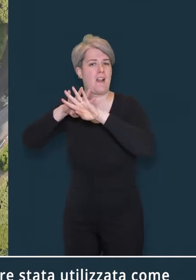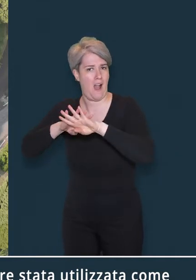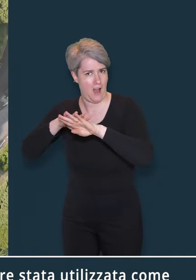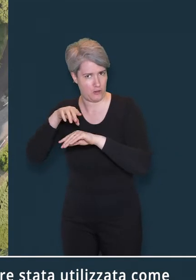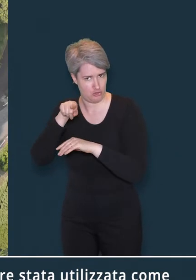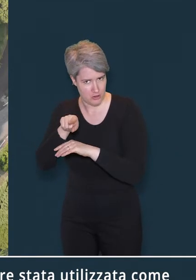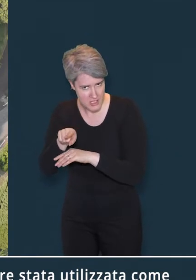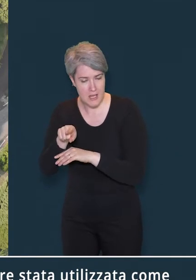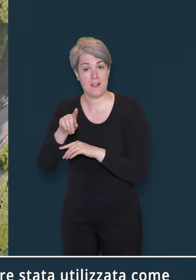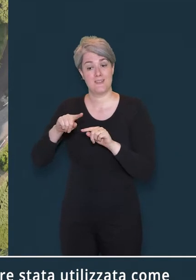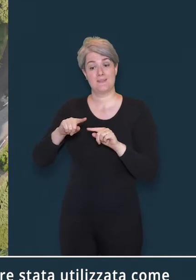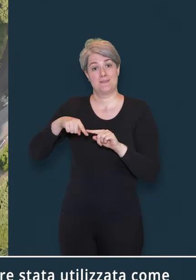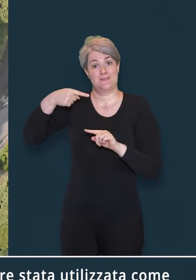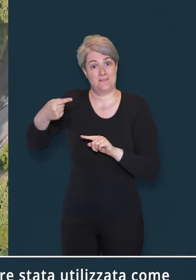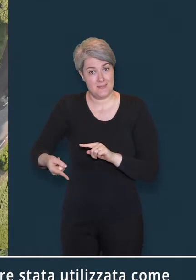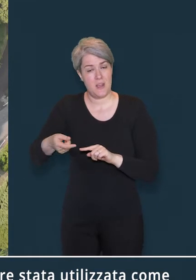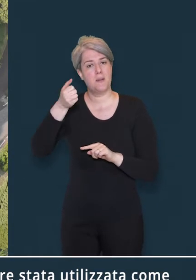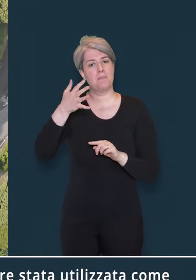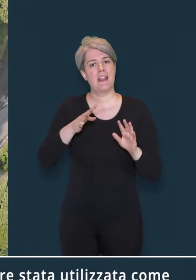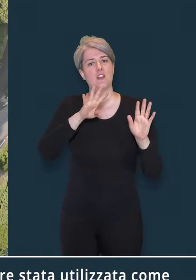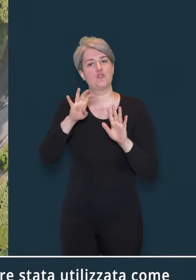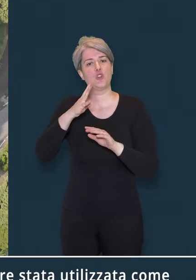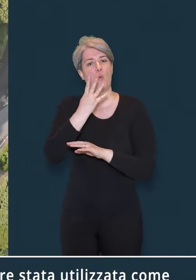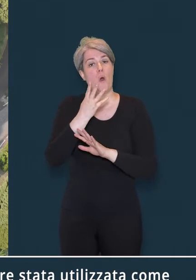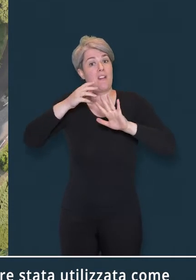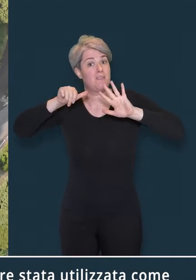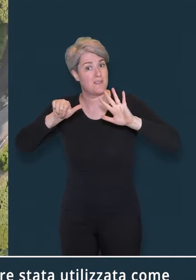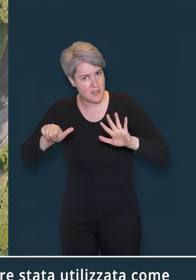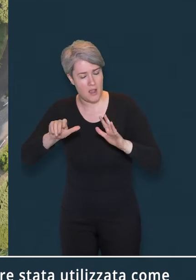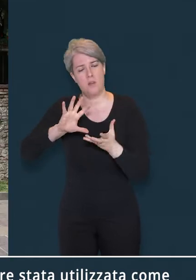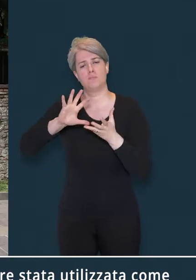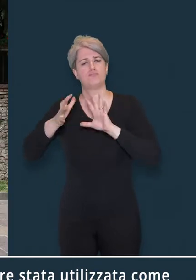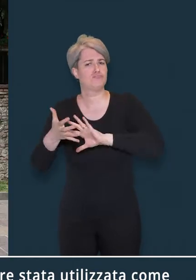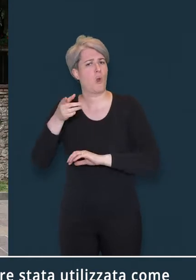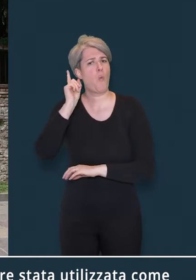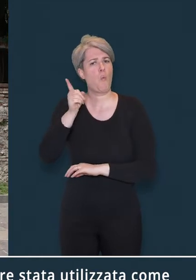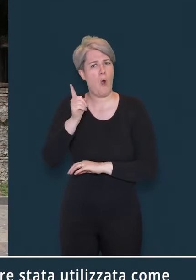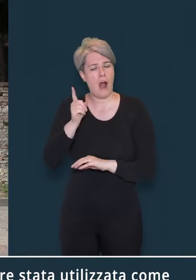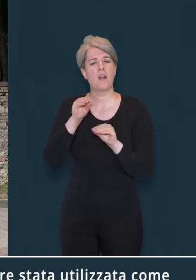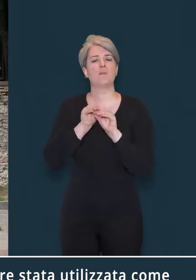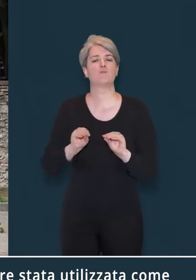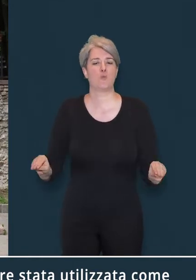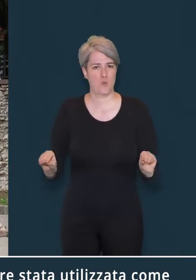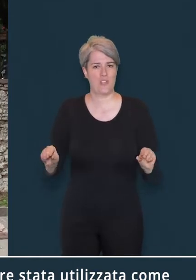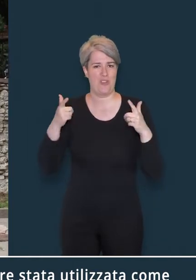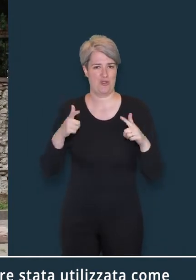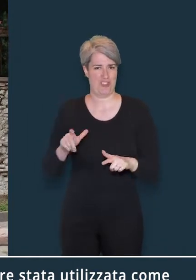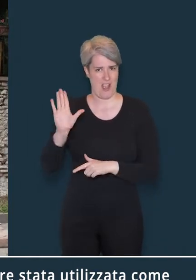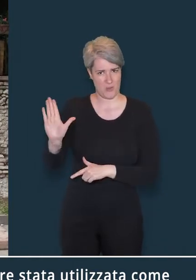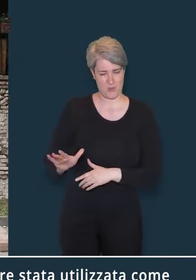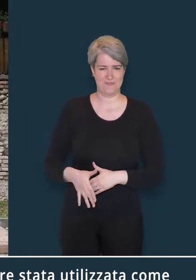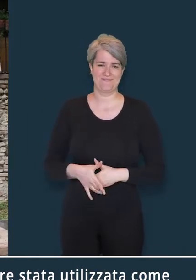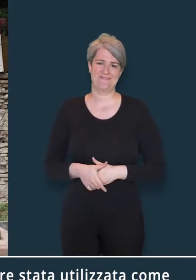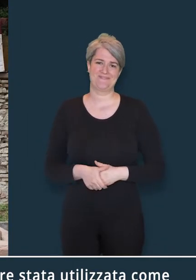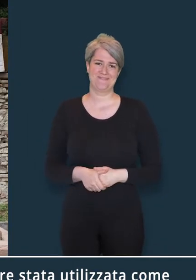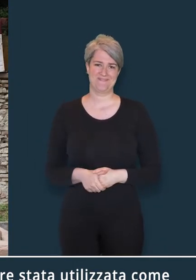utilizzata come carcere nella Seconda Guerra Mondiale, ospita il Museo Civico della